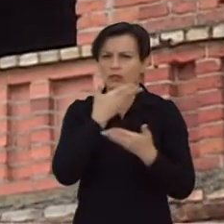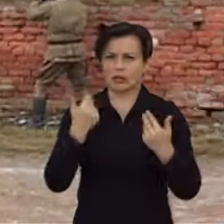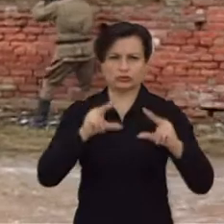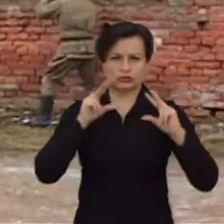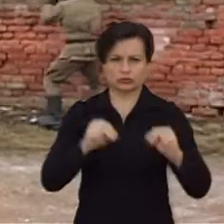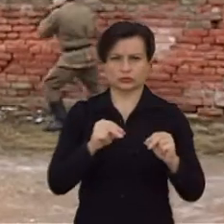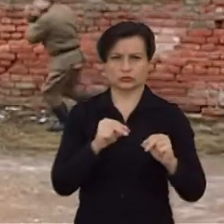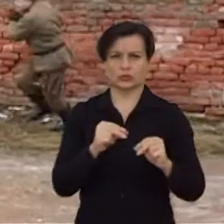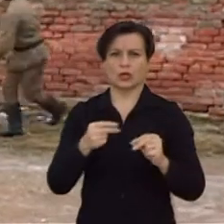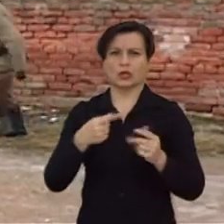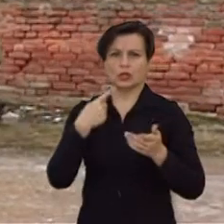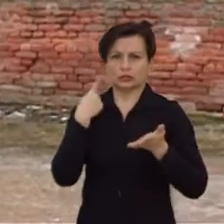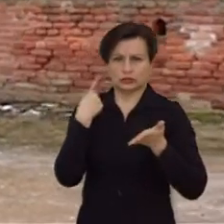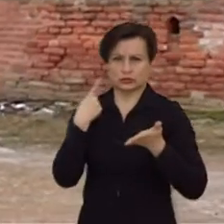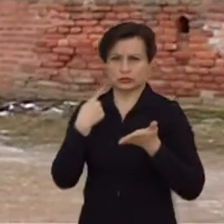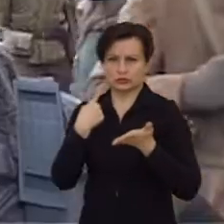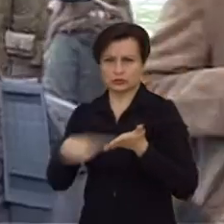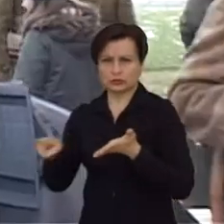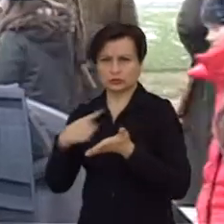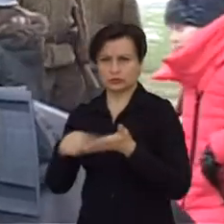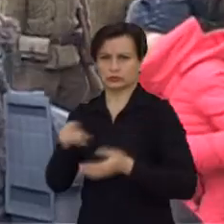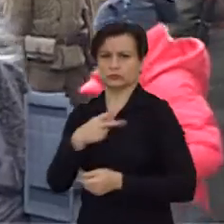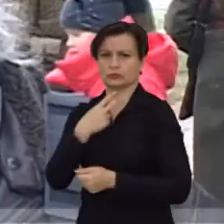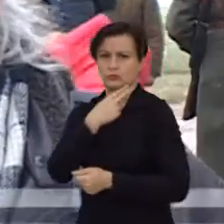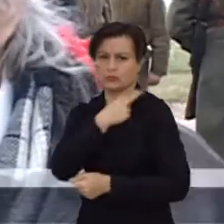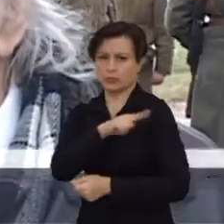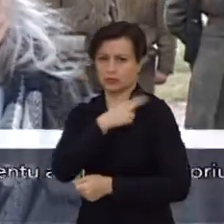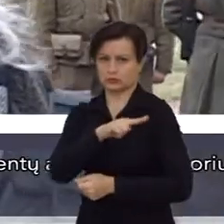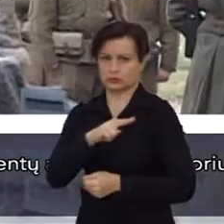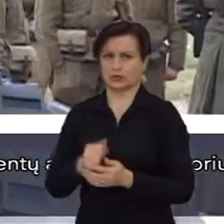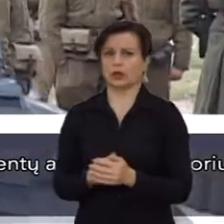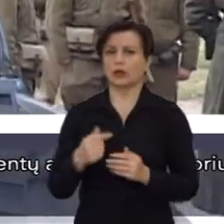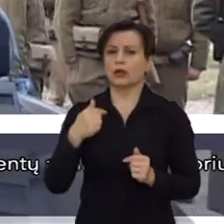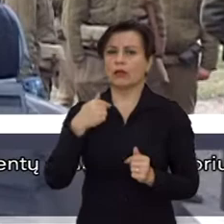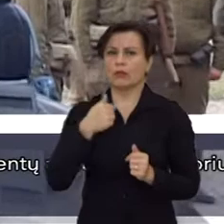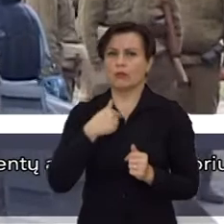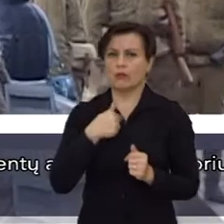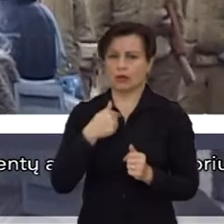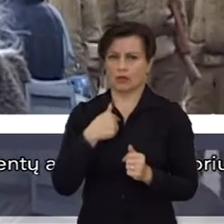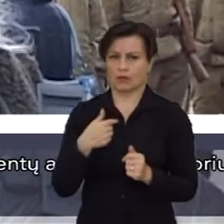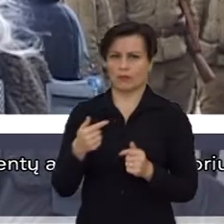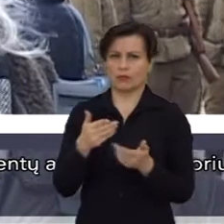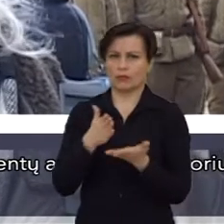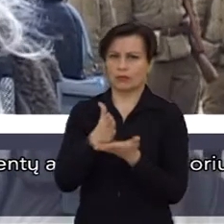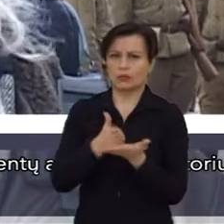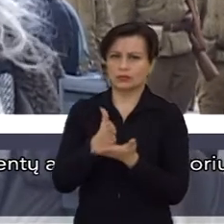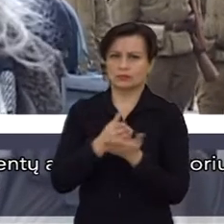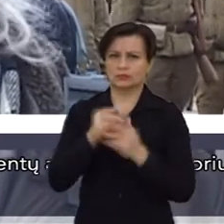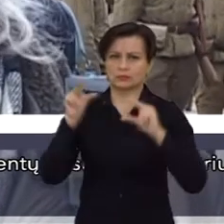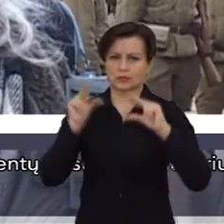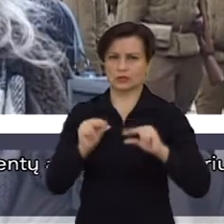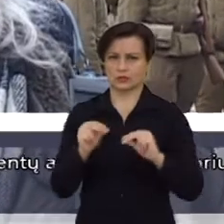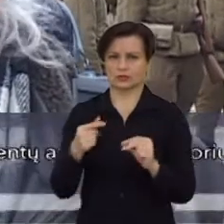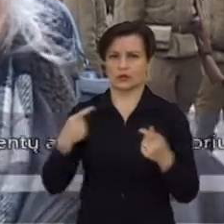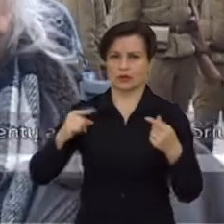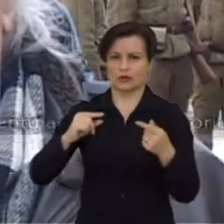lietuviai – partizaninių kovų bendražygiai. Mano patirtis labai maža, nes mane dar prieš karų pabaiga jau